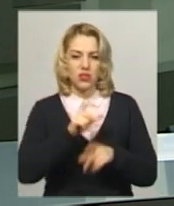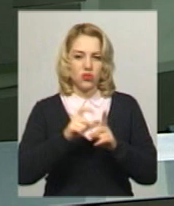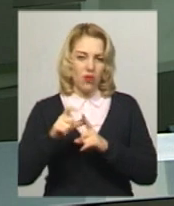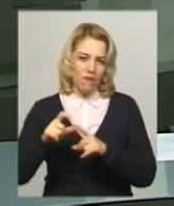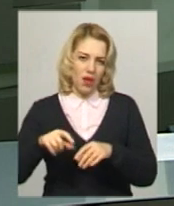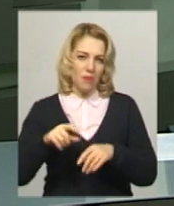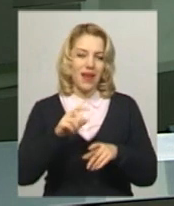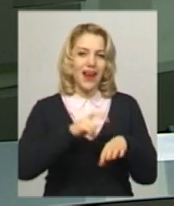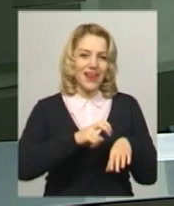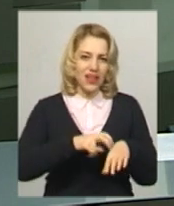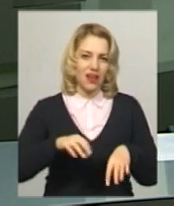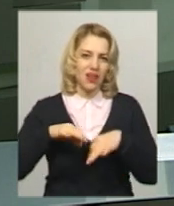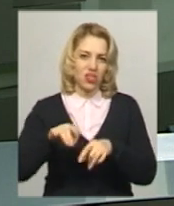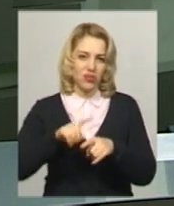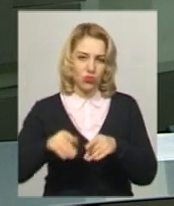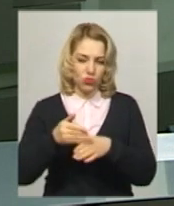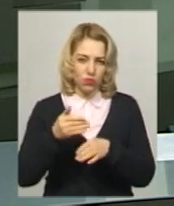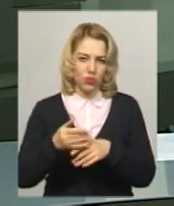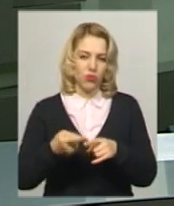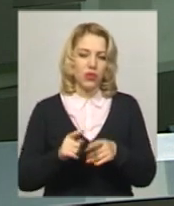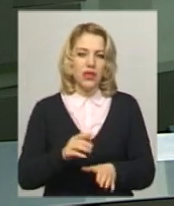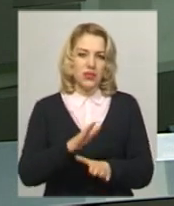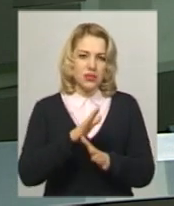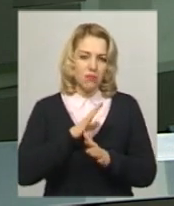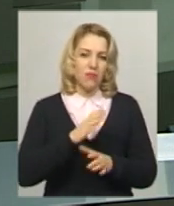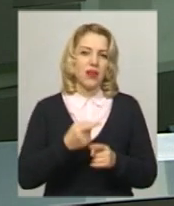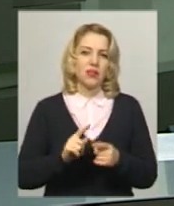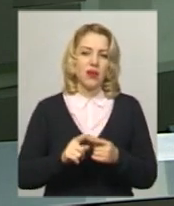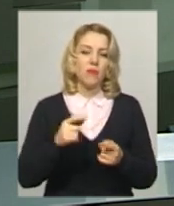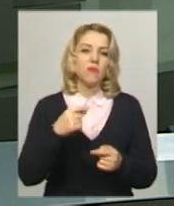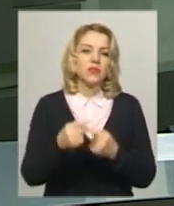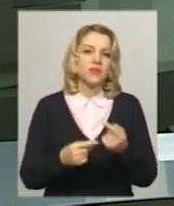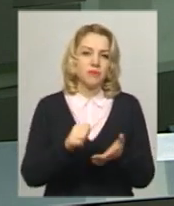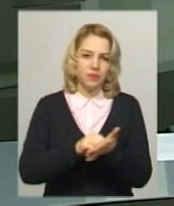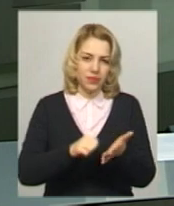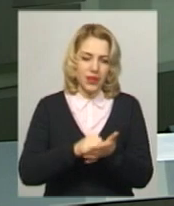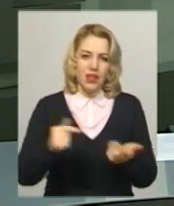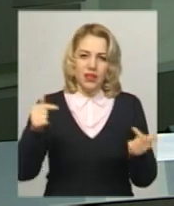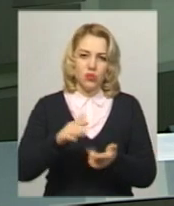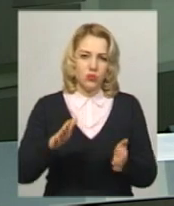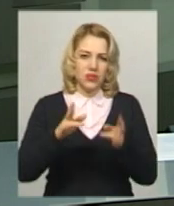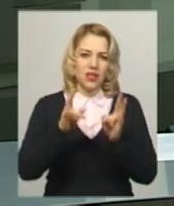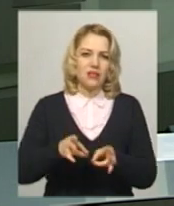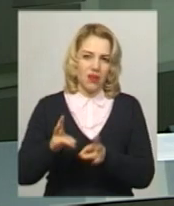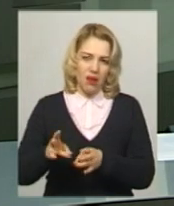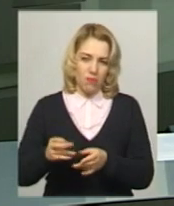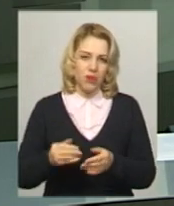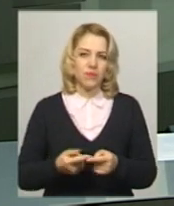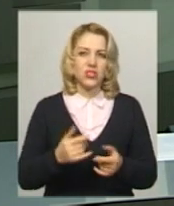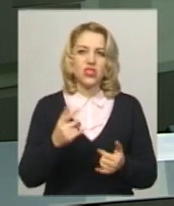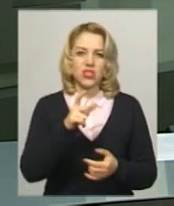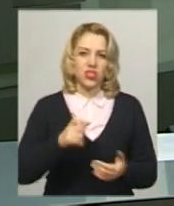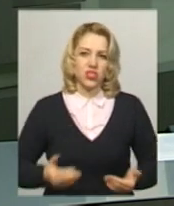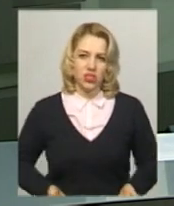швидкої допомоги, смерть настала внаслідок травм, несмісних з життям. Як повідомляє речниця Головного управління Національної поліції у